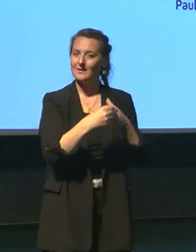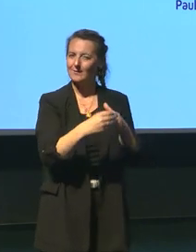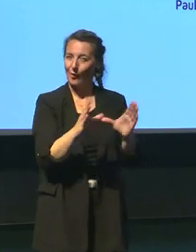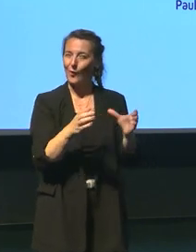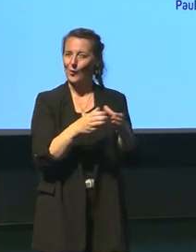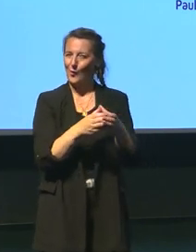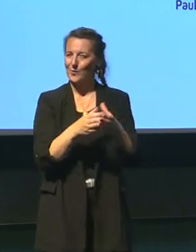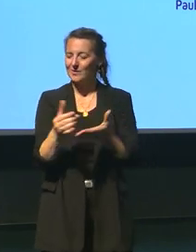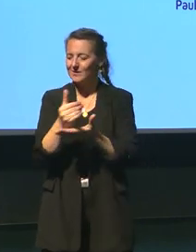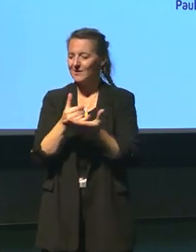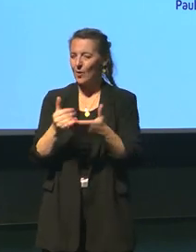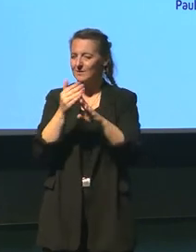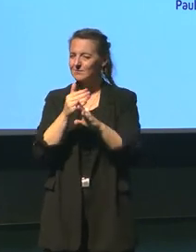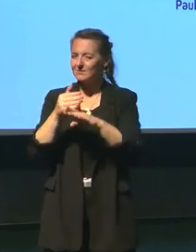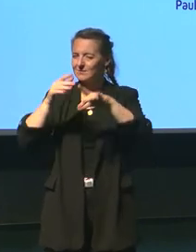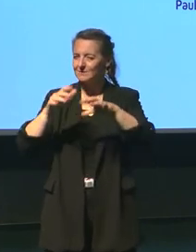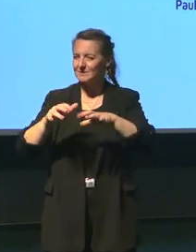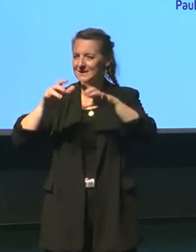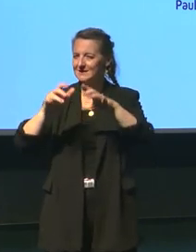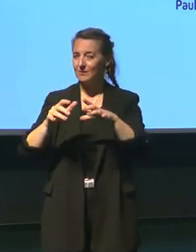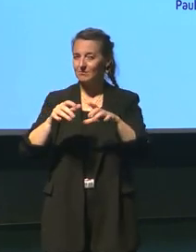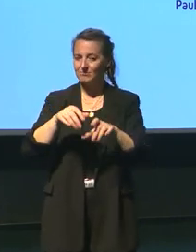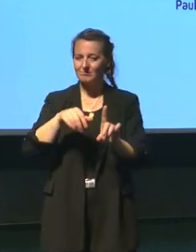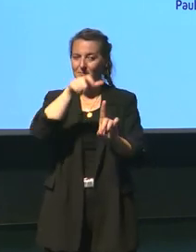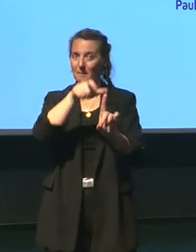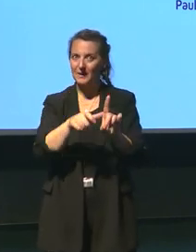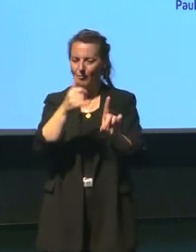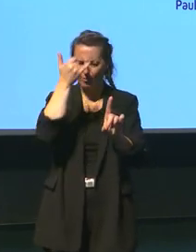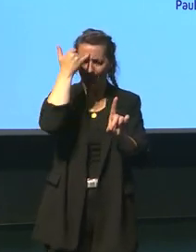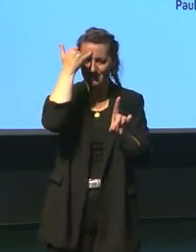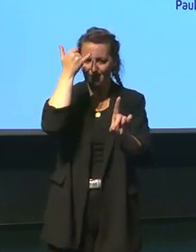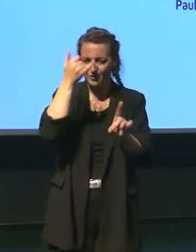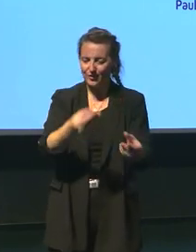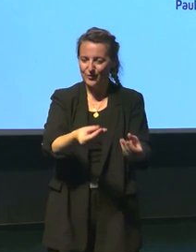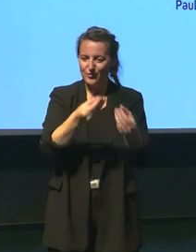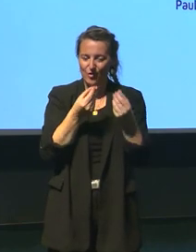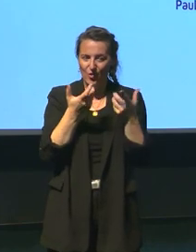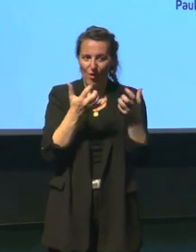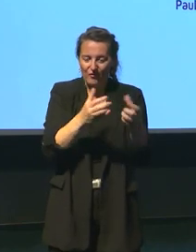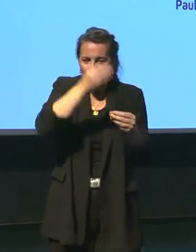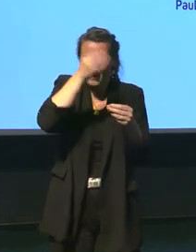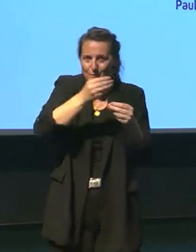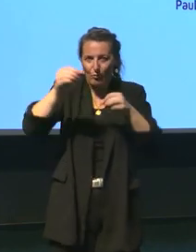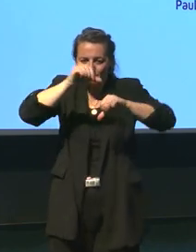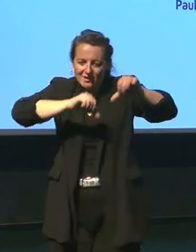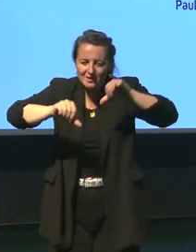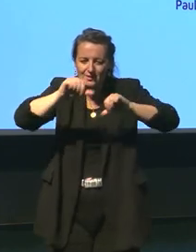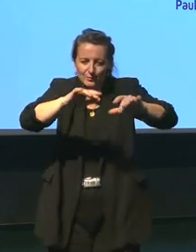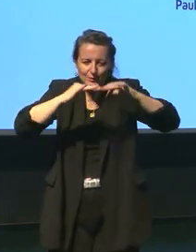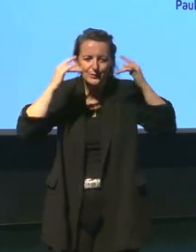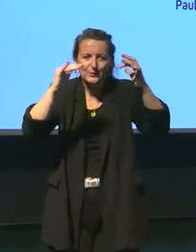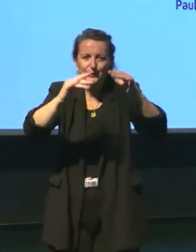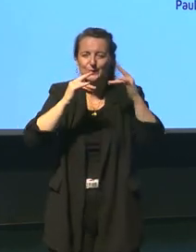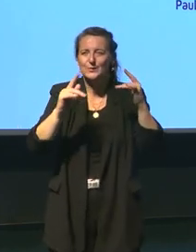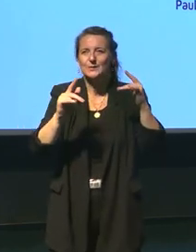dans l'île mystérieuse qui est un ingénieur j'ai appris la chimie avec lui et certainement je suis devenu